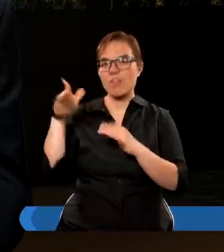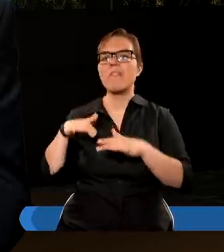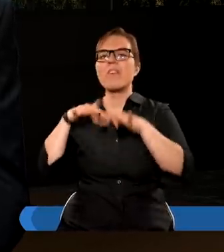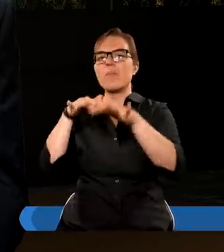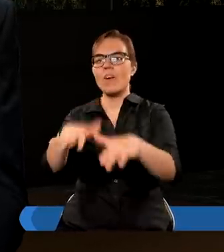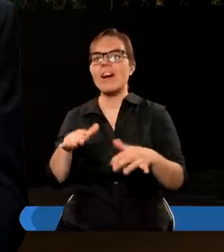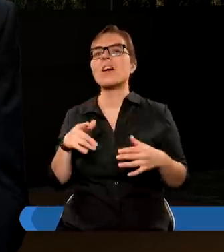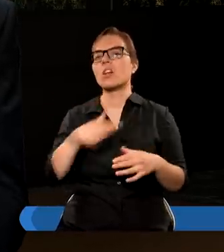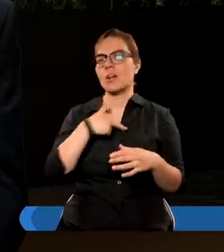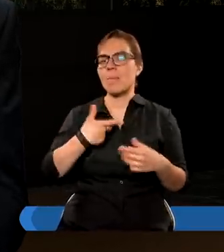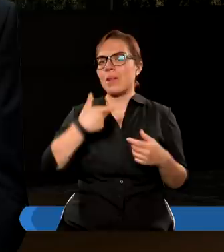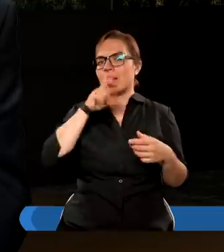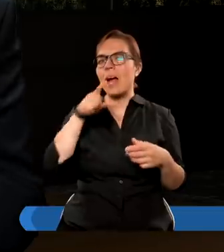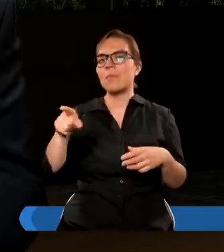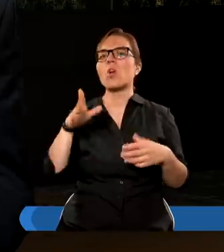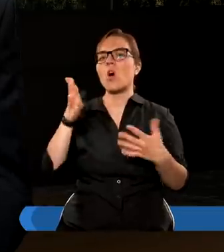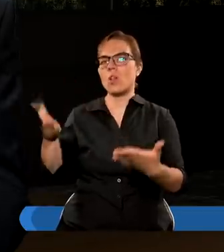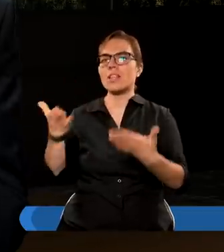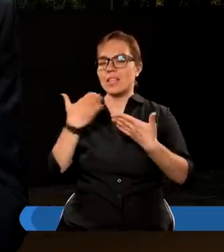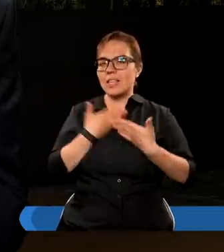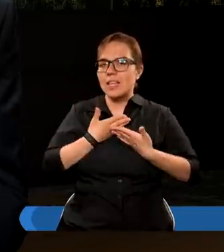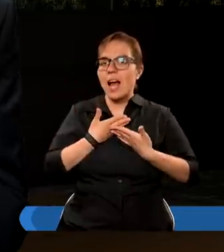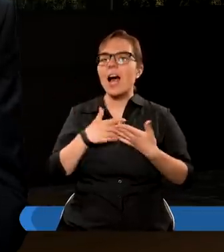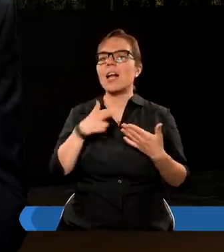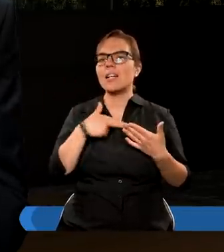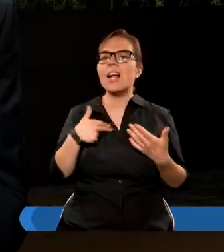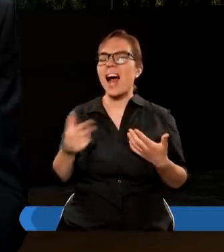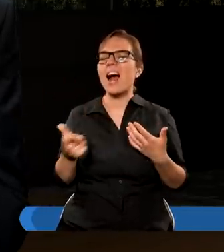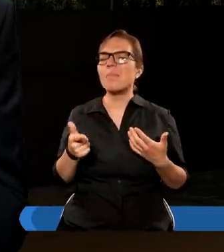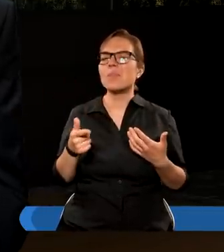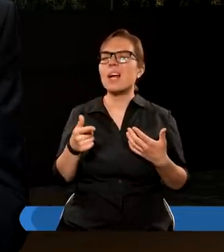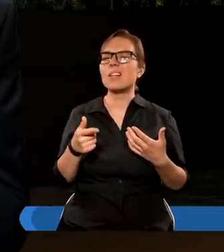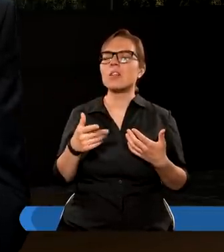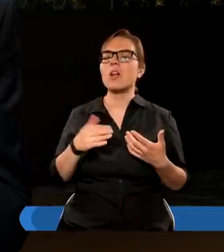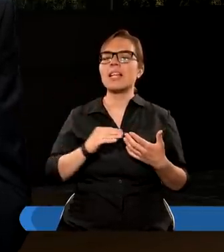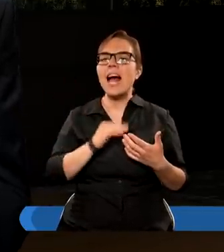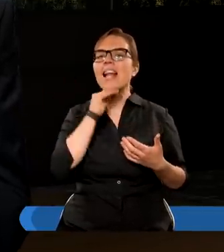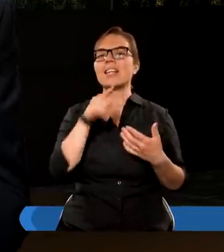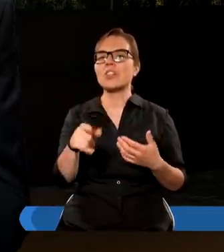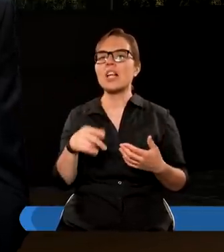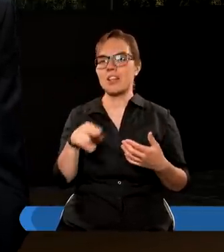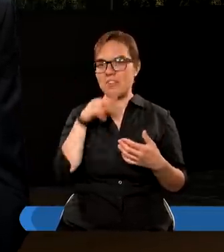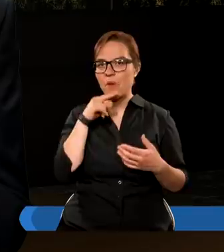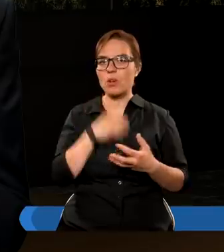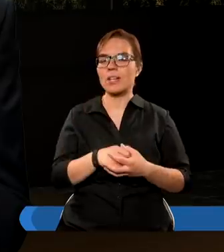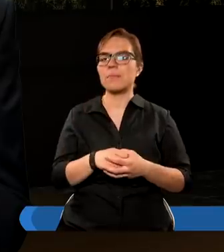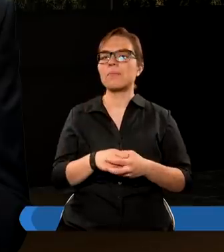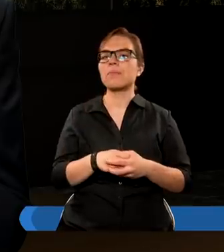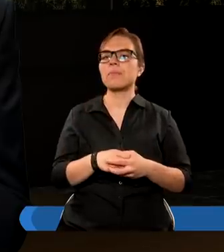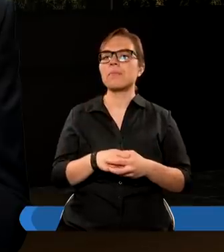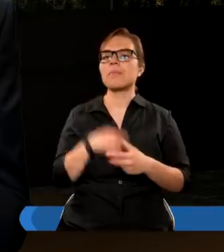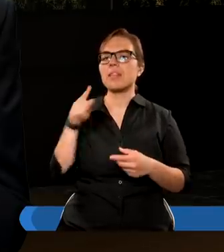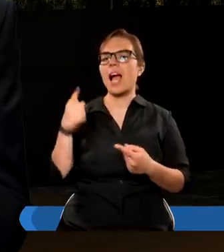My się napijemy wody, którą On da, my także staniemy się źródłem żywej wody. Więc tutaj ta